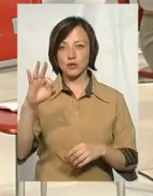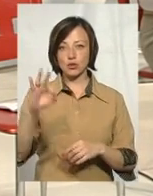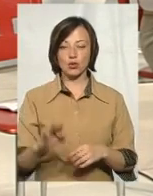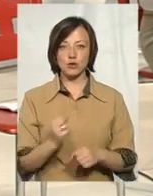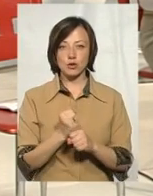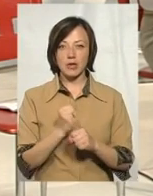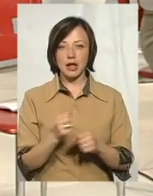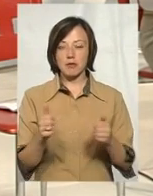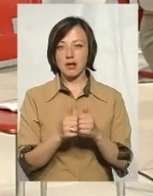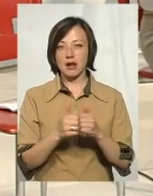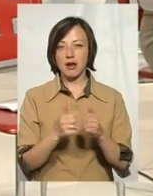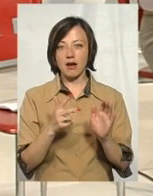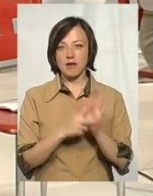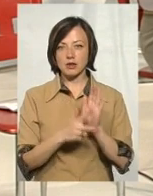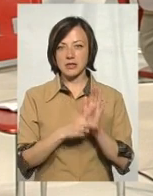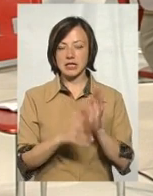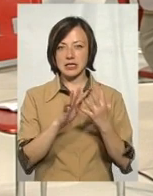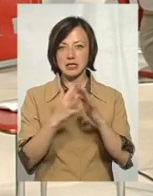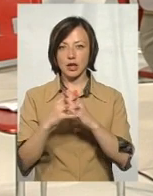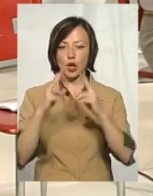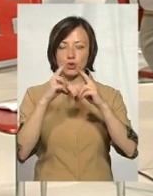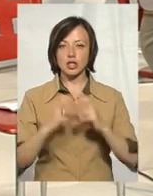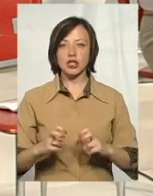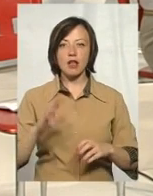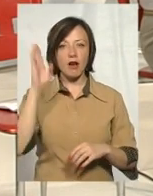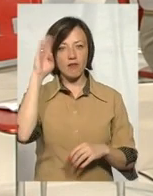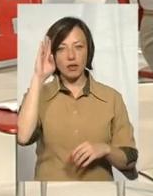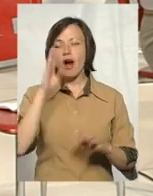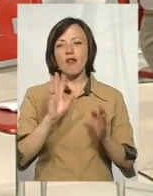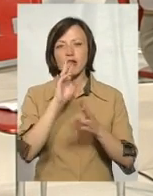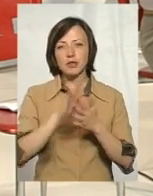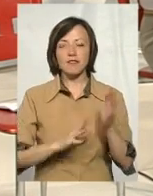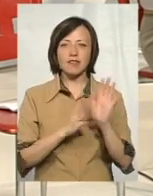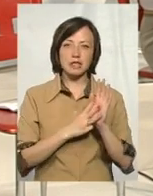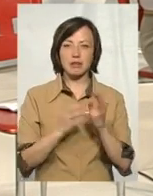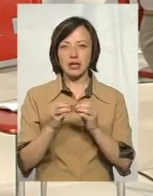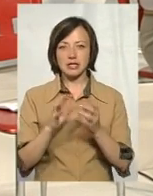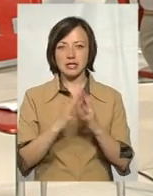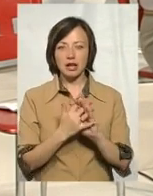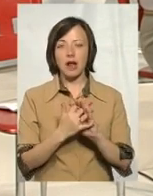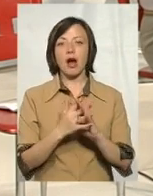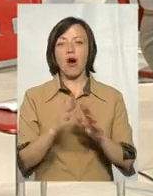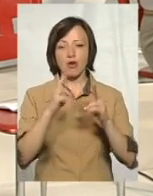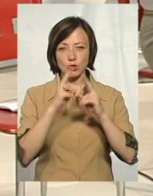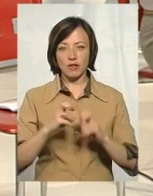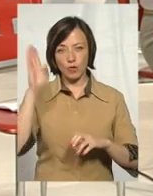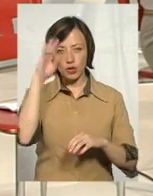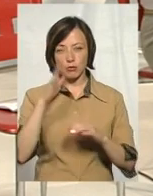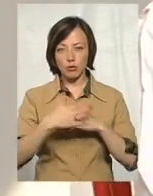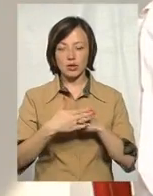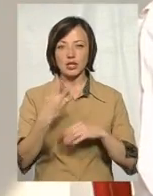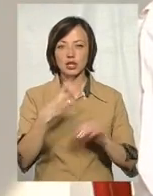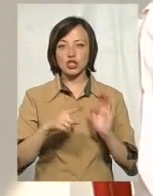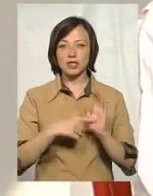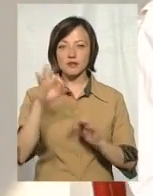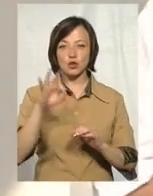там біля 8 чи 10 сіл, вони входять до слідження води. Порекомендували їм певні заходи. Було біля 36%